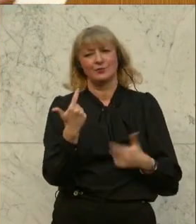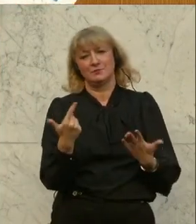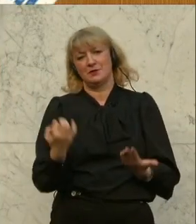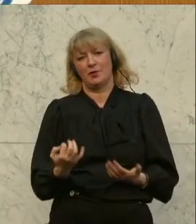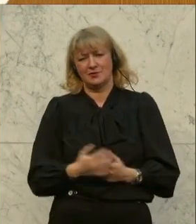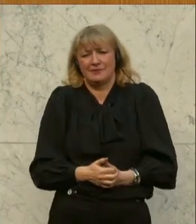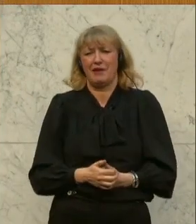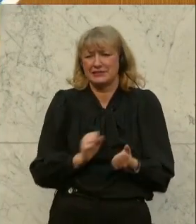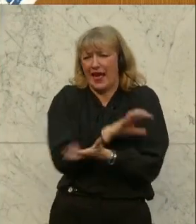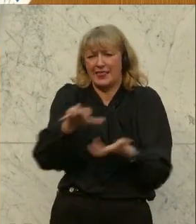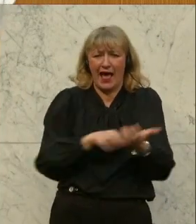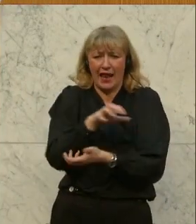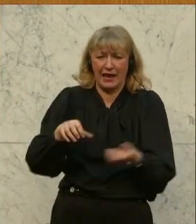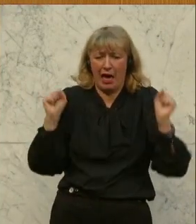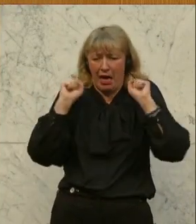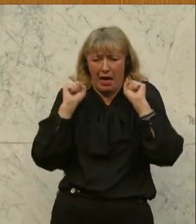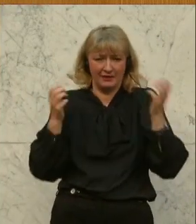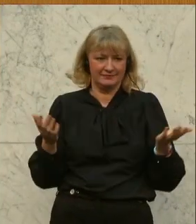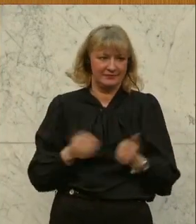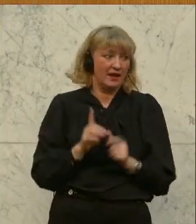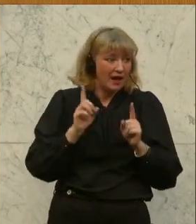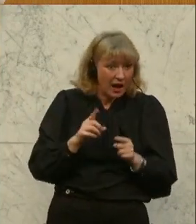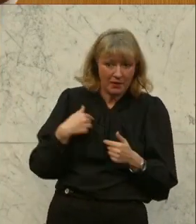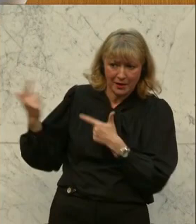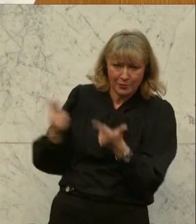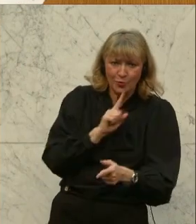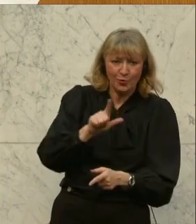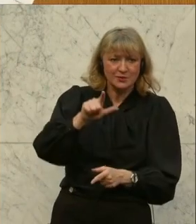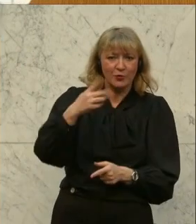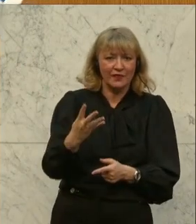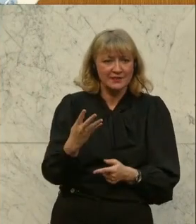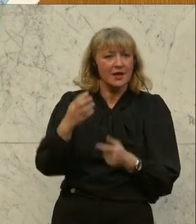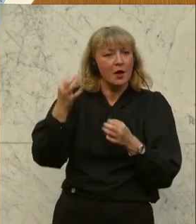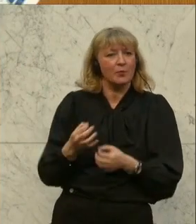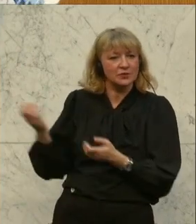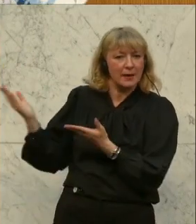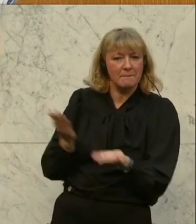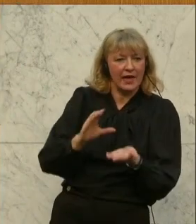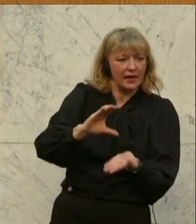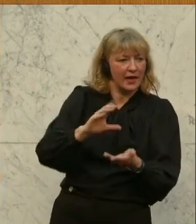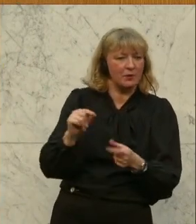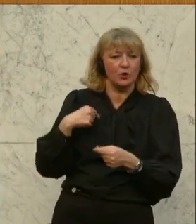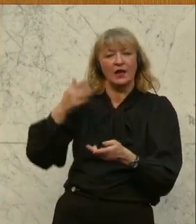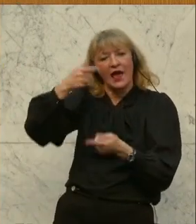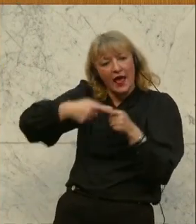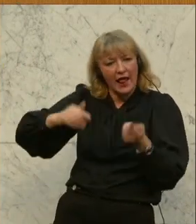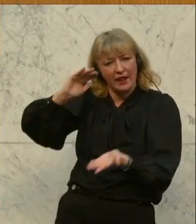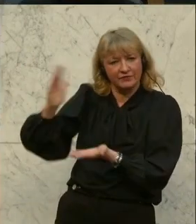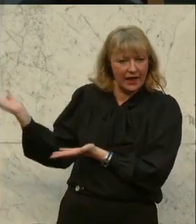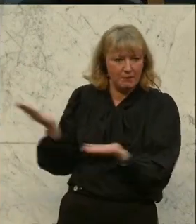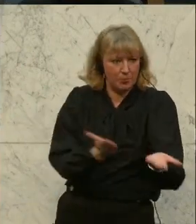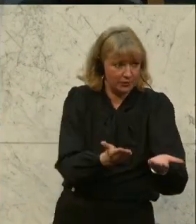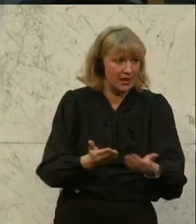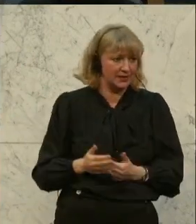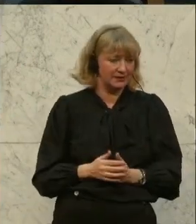Prozent. Skandal! Aber wir importieren nur 47 Prozent der Mengen. Wir importieren gerade halb so viel, weil wir...